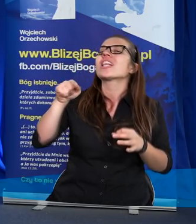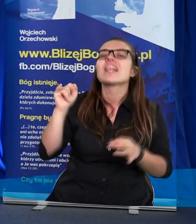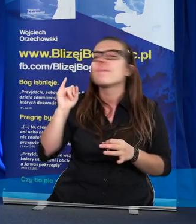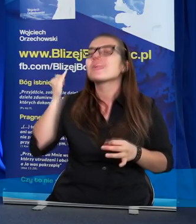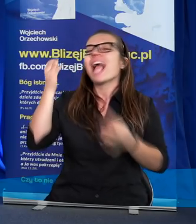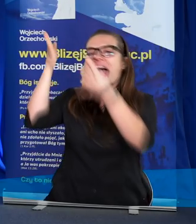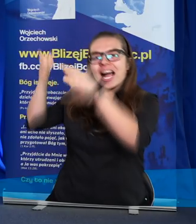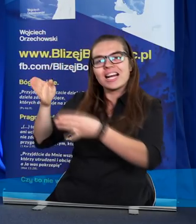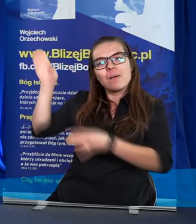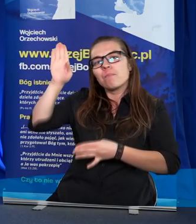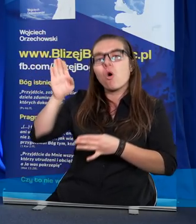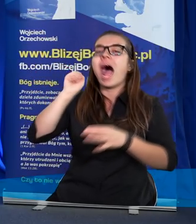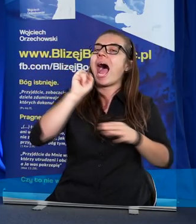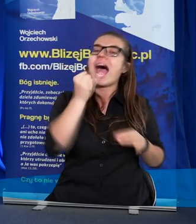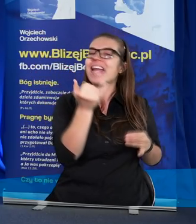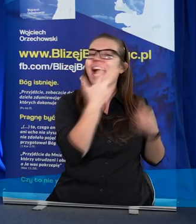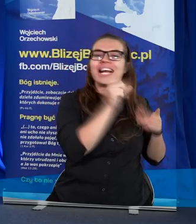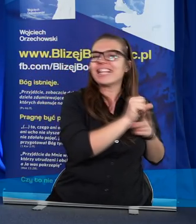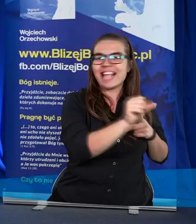Pan Bóg i jaki nie jest.